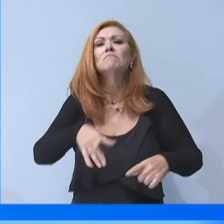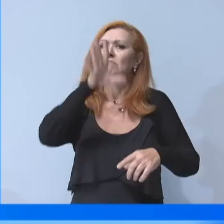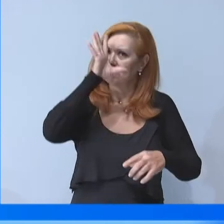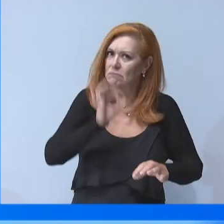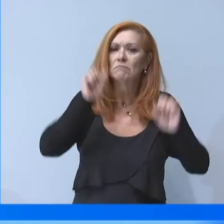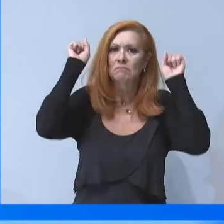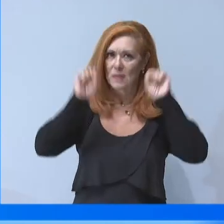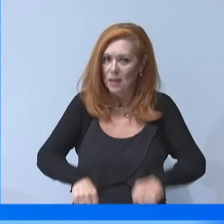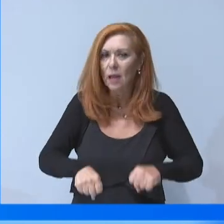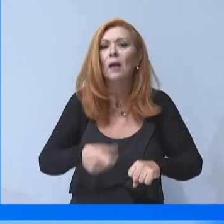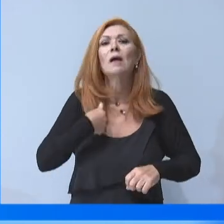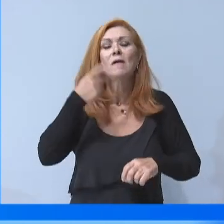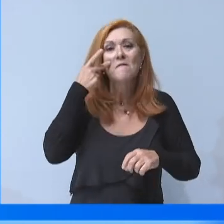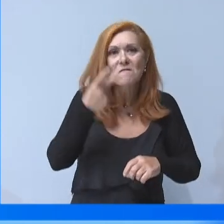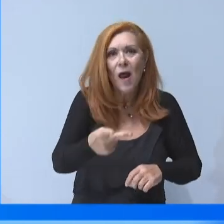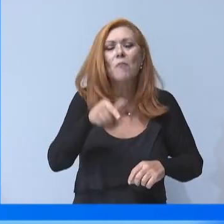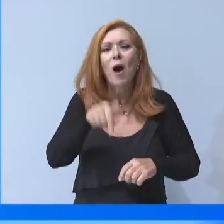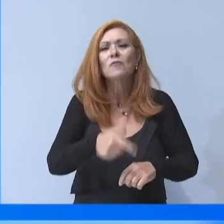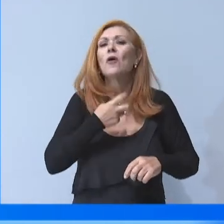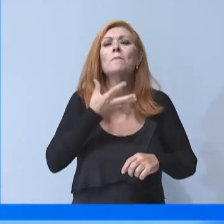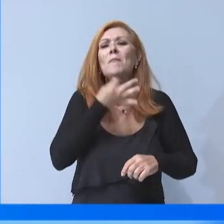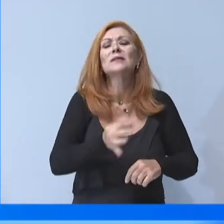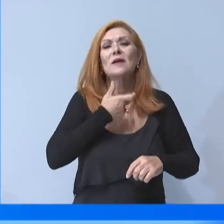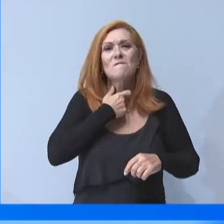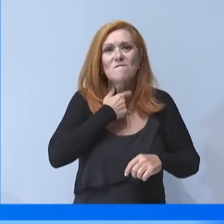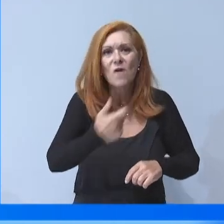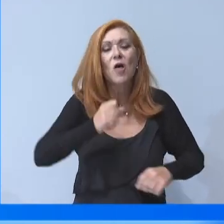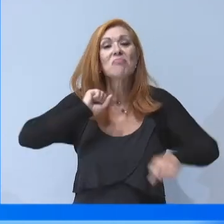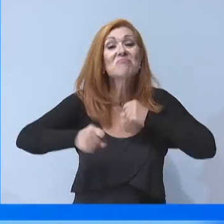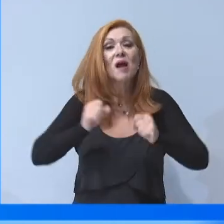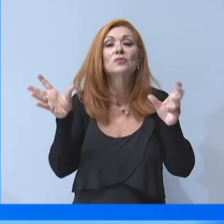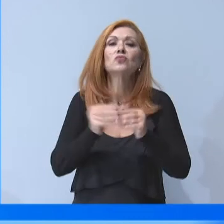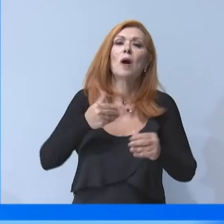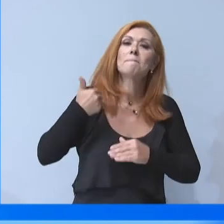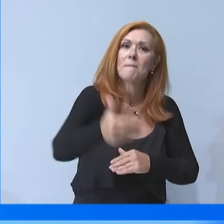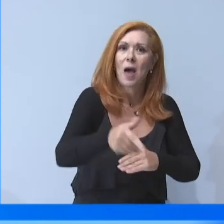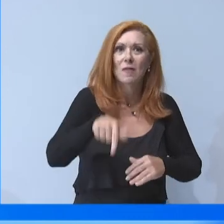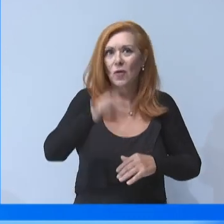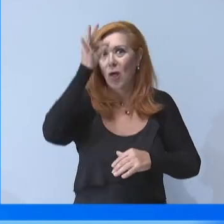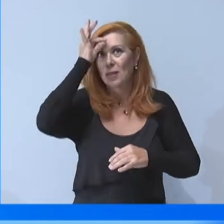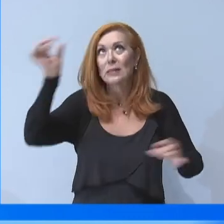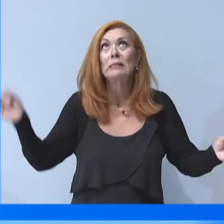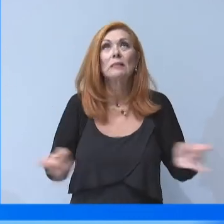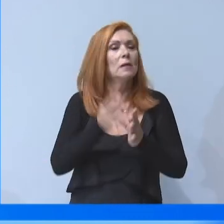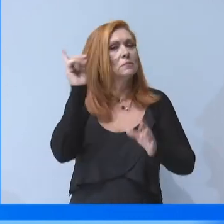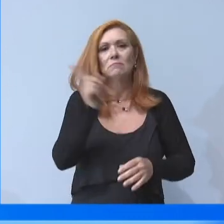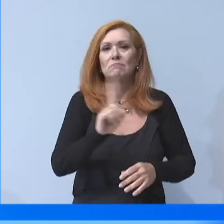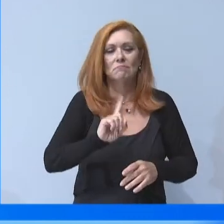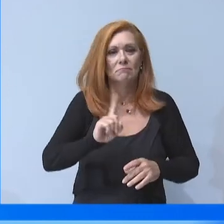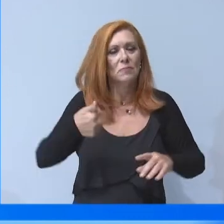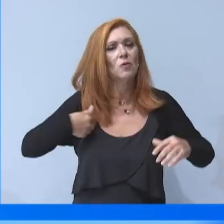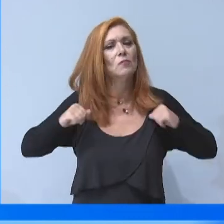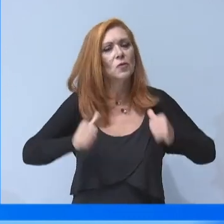συνιστά φωνή και δράση από το μέλλον. Και αυτό, βέβαια, δεν είναι καθόλου τυχαίο. Γνωρίζουμε τις πρωτοβουλίες,